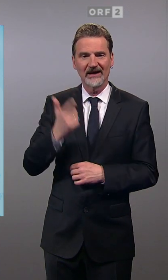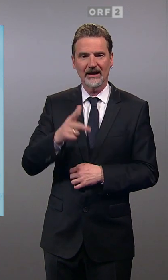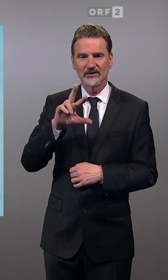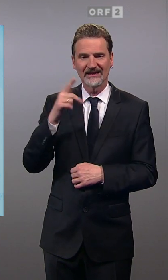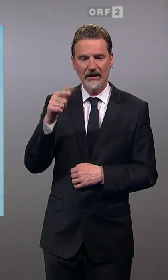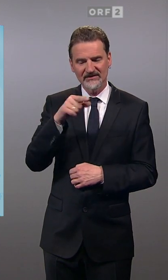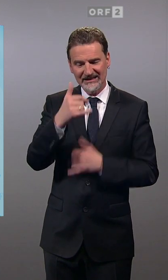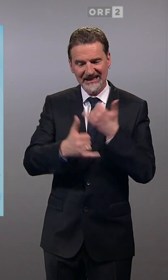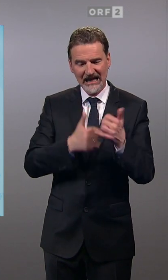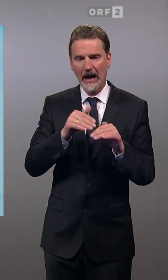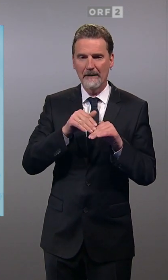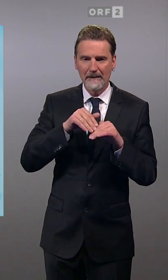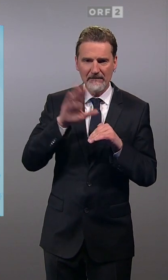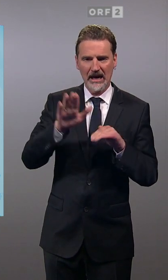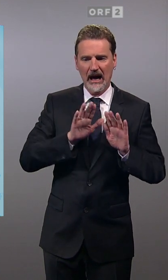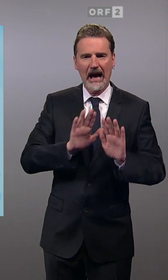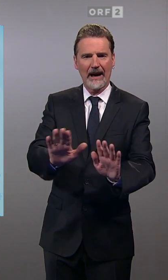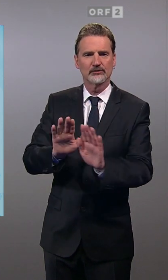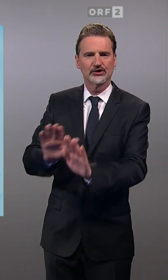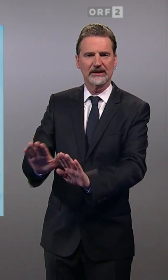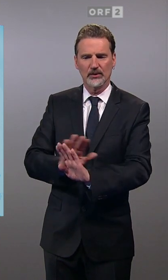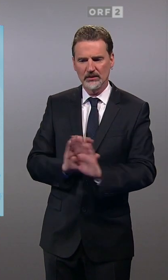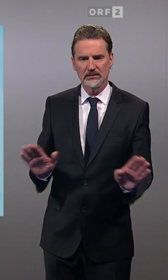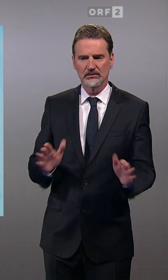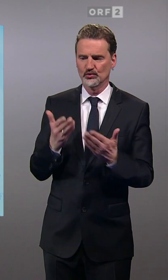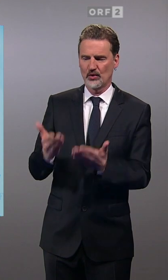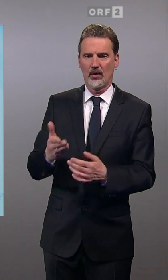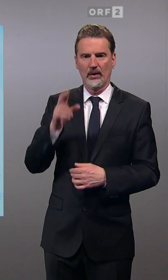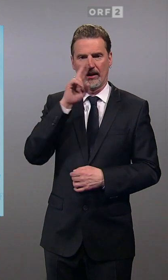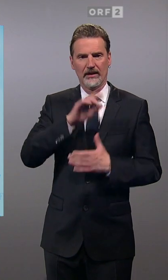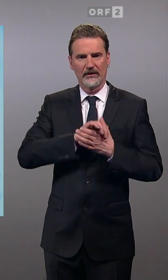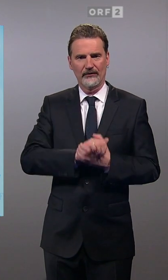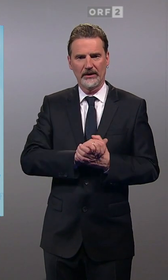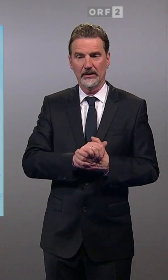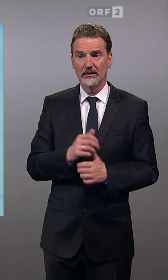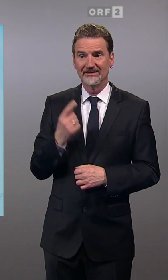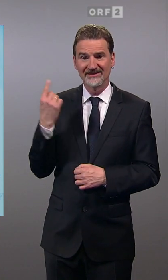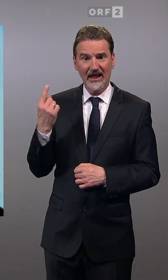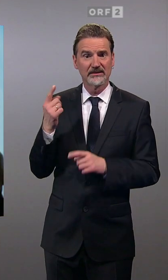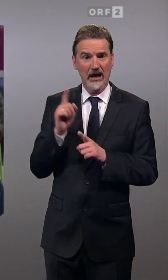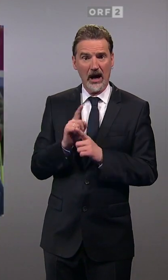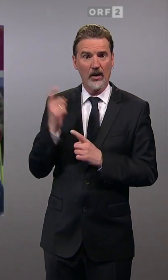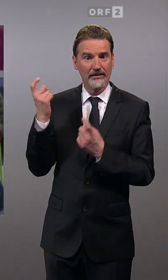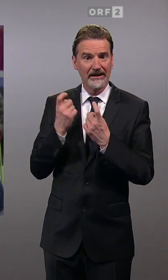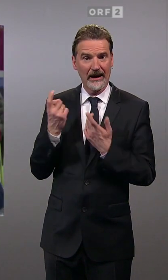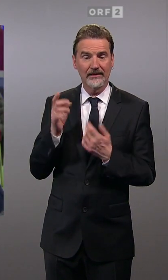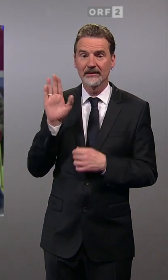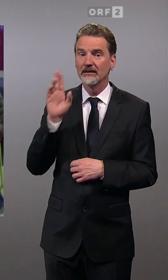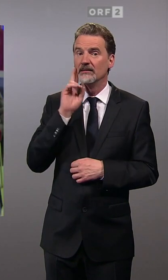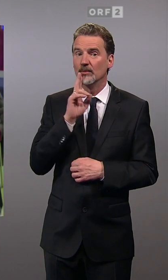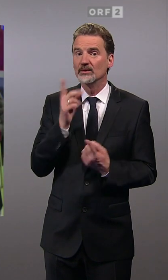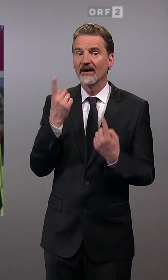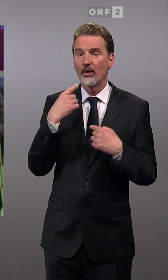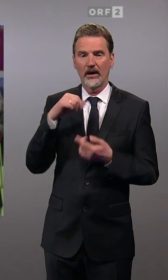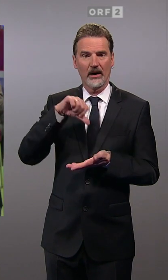das Jahr der Abschiebungen werden, liebe Freunde. Obwohl er selbst Migrationshintergrund hat, seine Mutter stammt ursprünglich aus dem